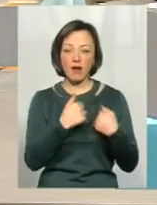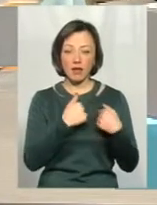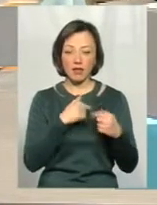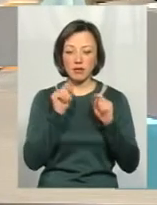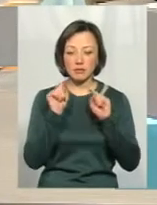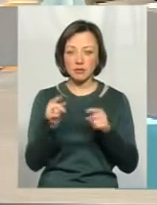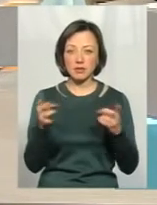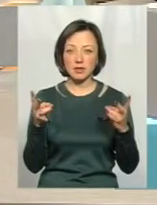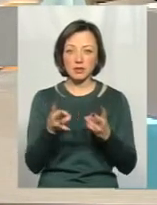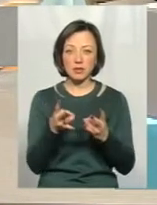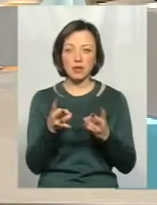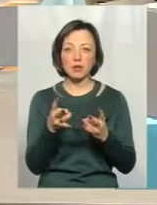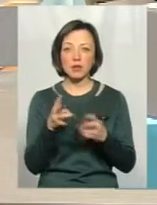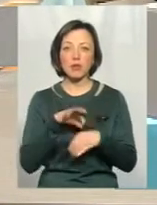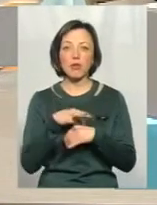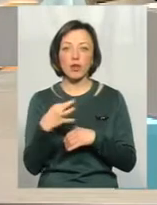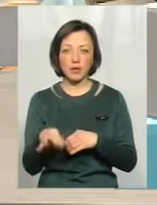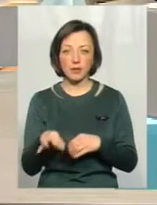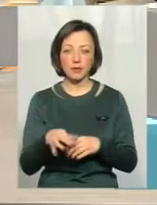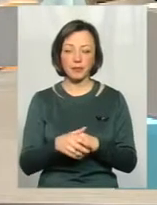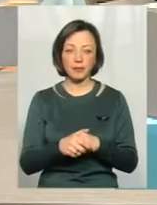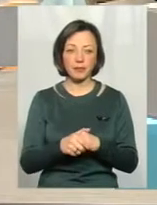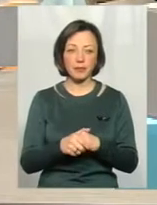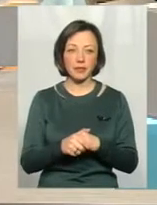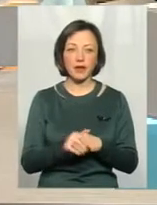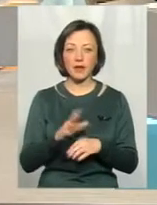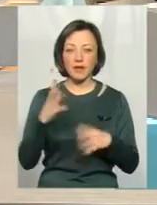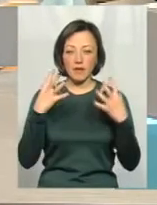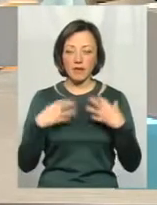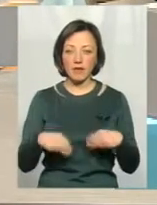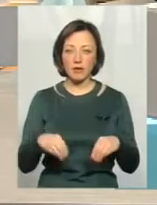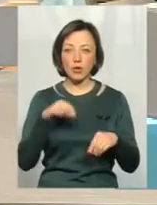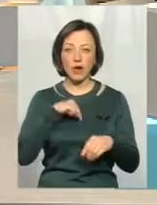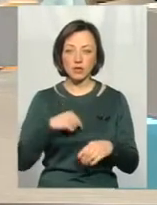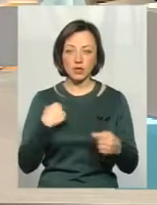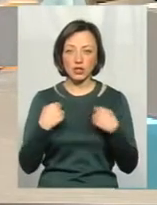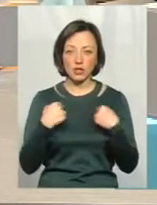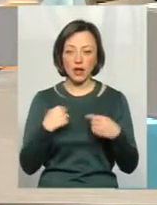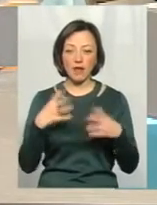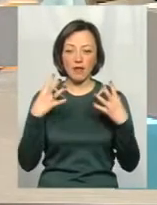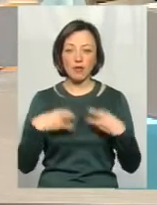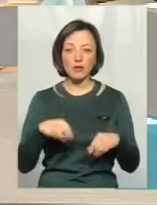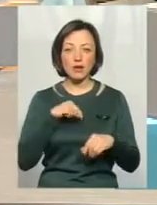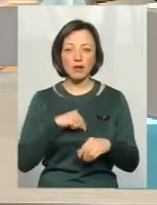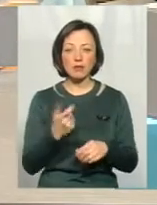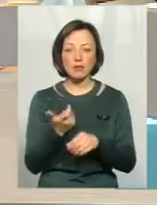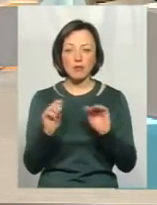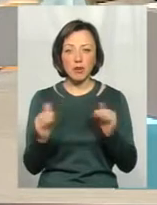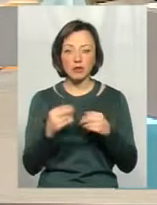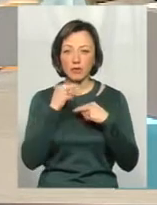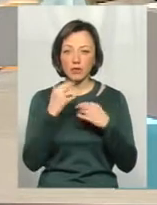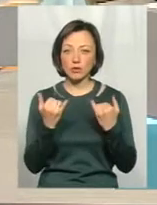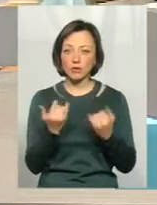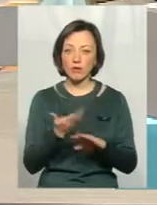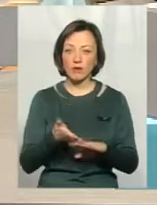найбільшу, тому що там болить. І весь організм із цього страждає, і на весь організм вже відповідно менше уваги. Сьогодні